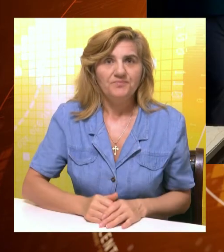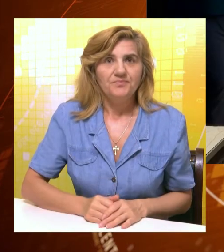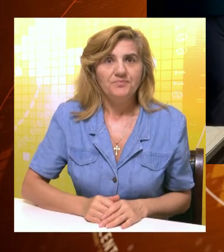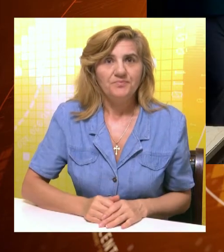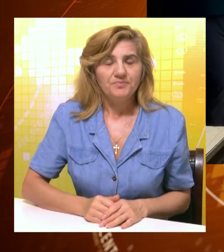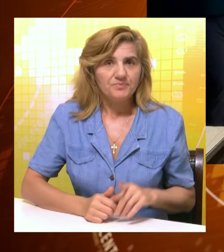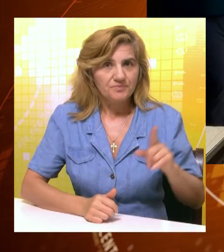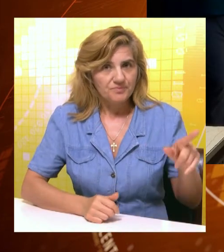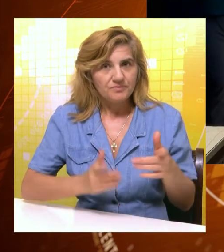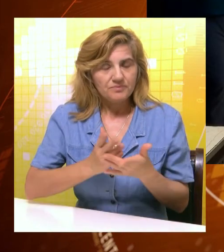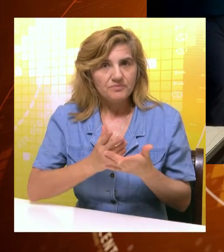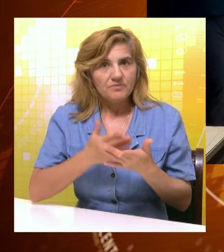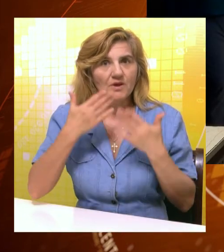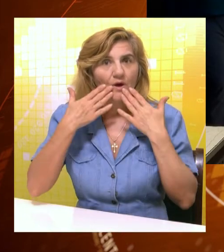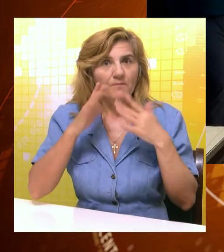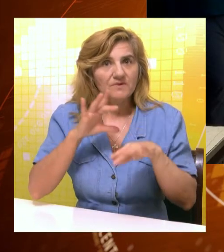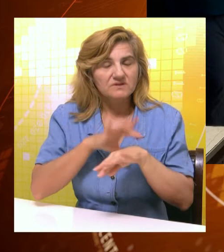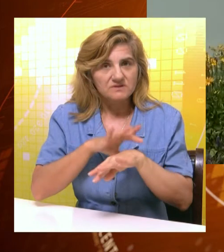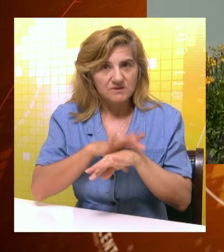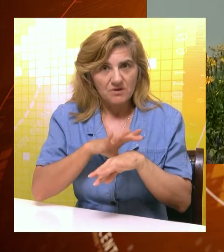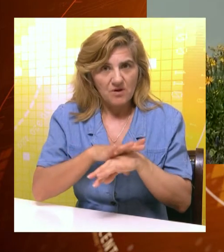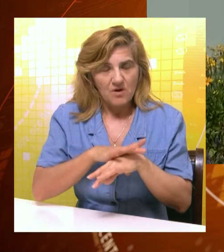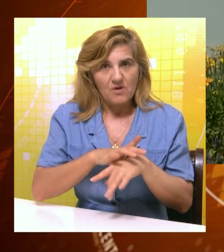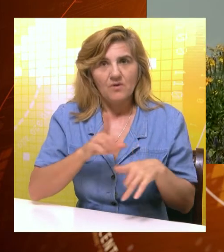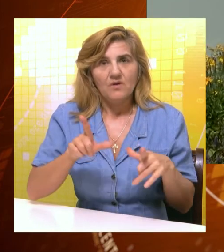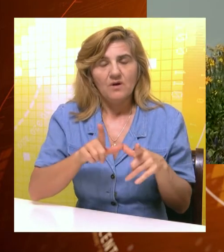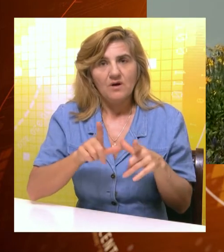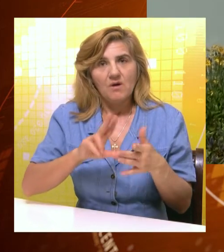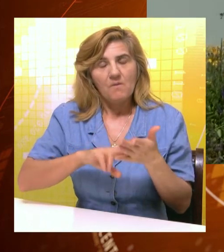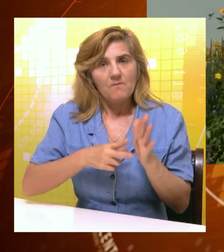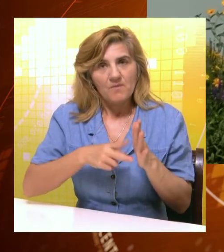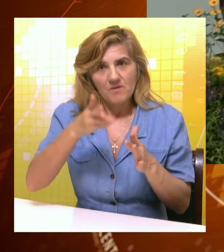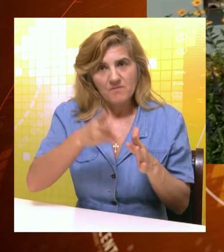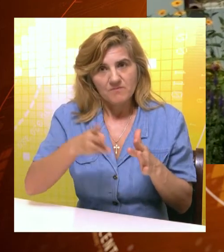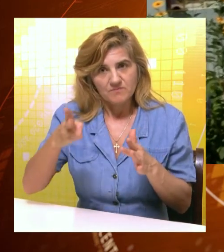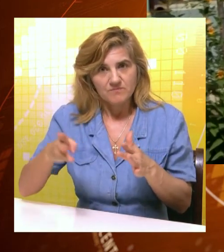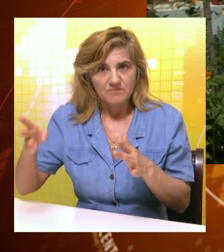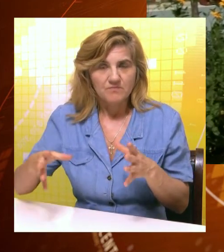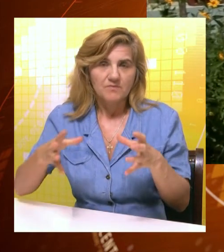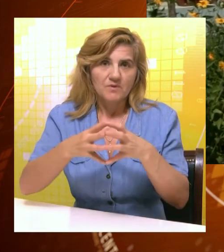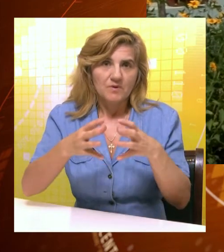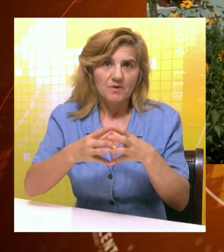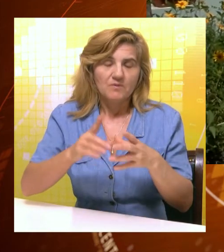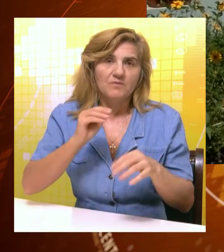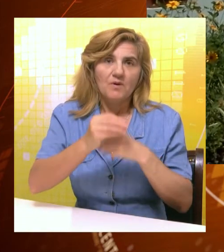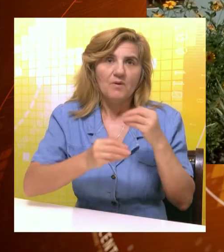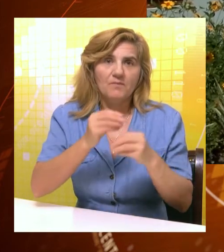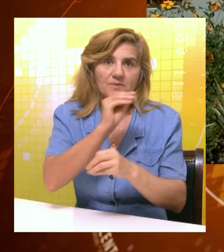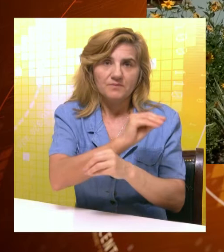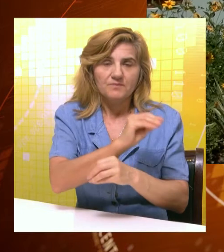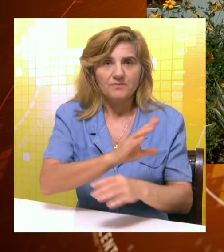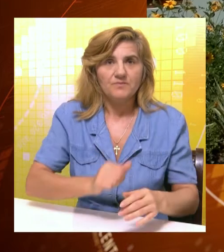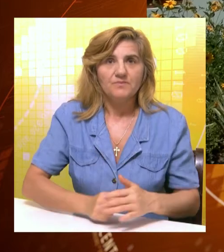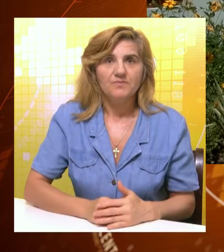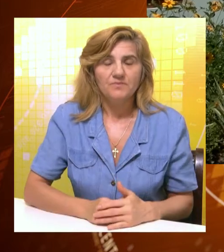zapošljavanje. Radionice će voditi psiholog prema ranijem utvrđenom planu kao i grupni i individualni rad po potrebi porodice.